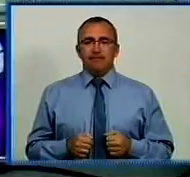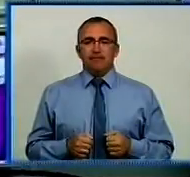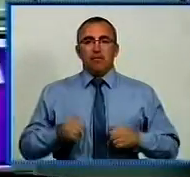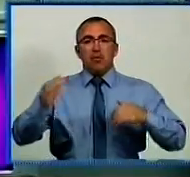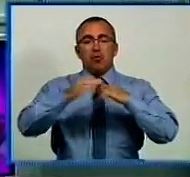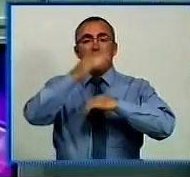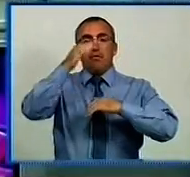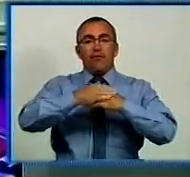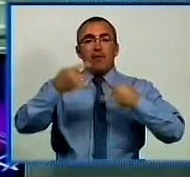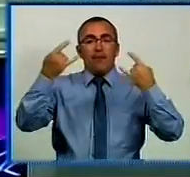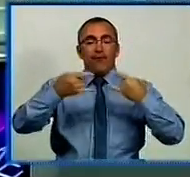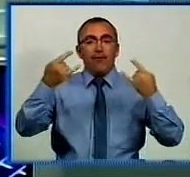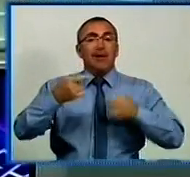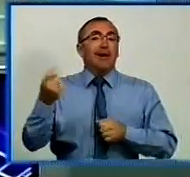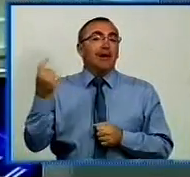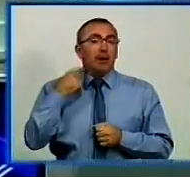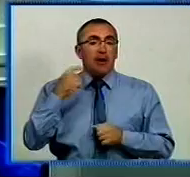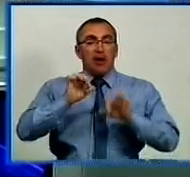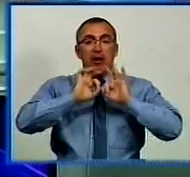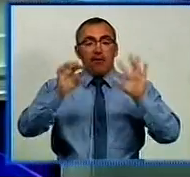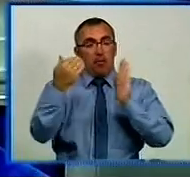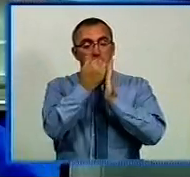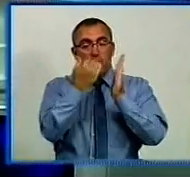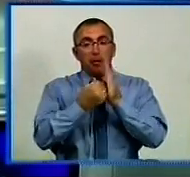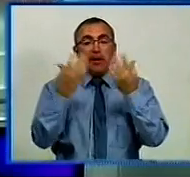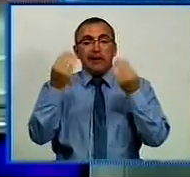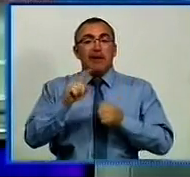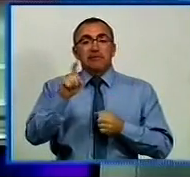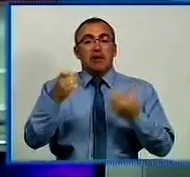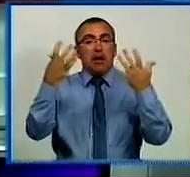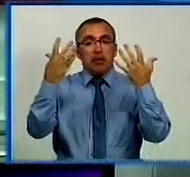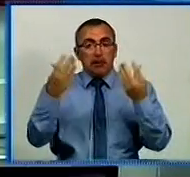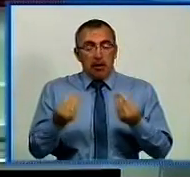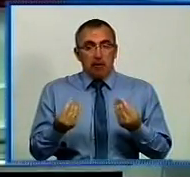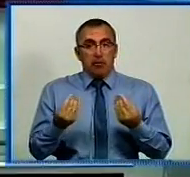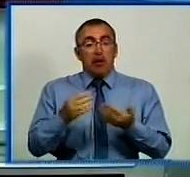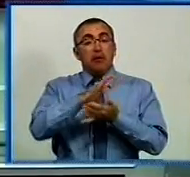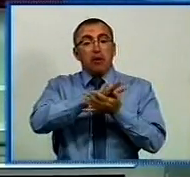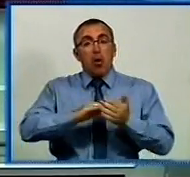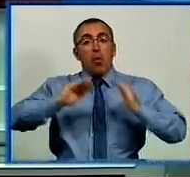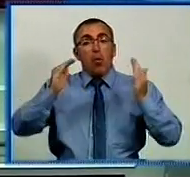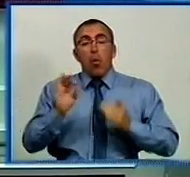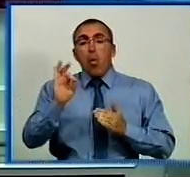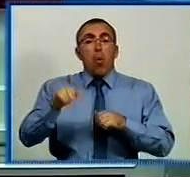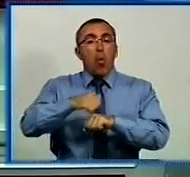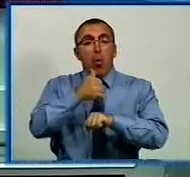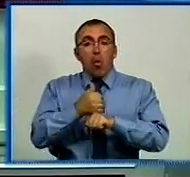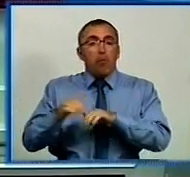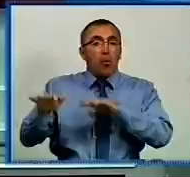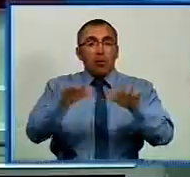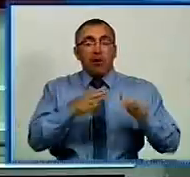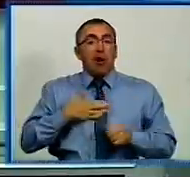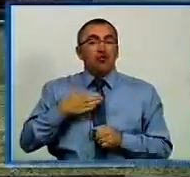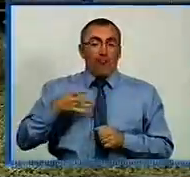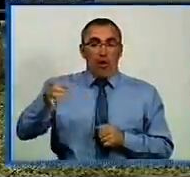Доброго вечора! В ефірі каналу Кіровоград. Інформаційна програма «День за днем». Мене звати Володимир Вященко. Далі коротко про головні події нашого